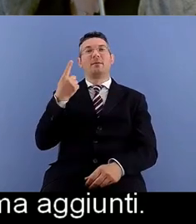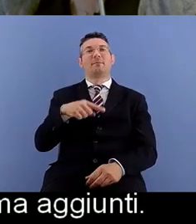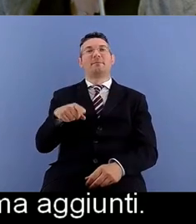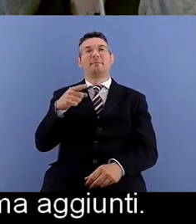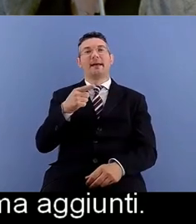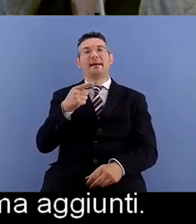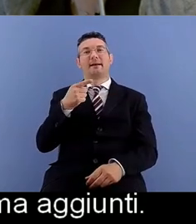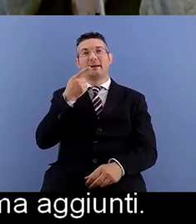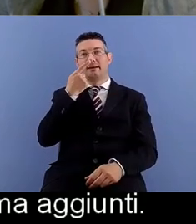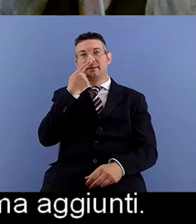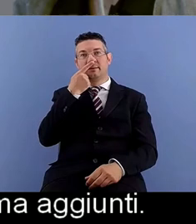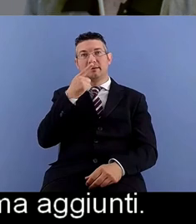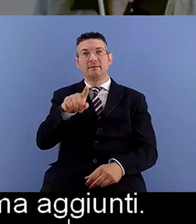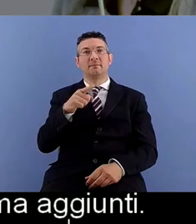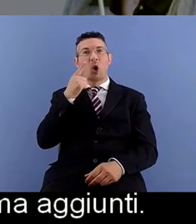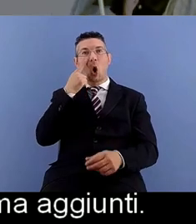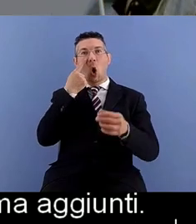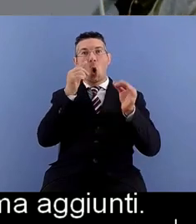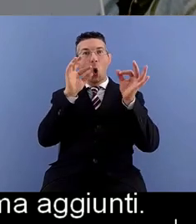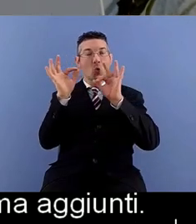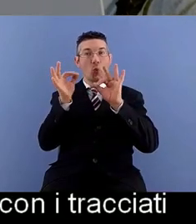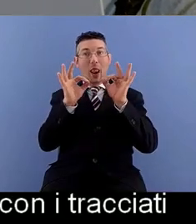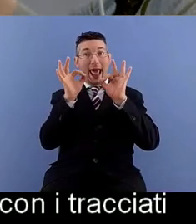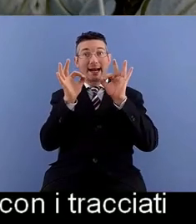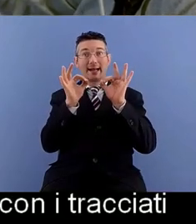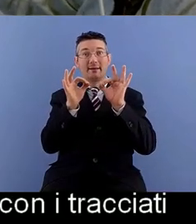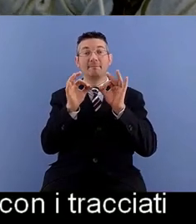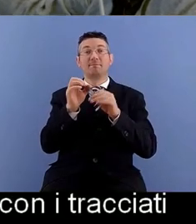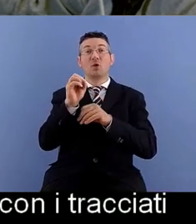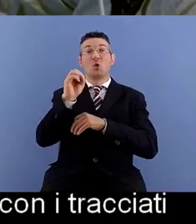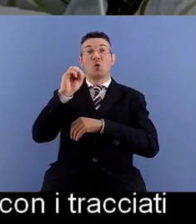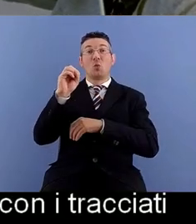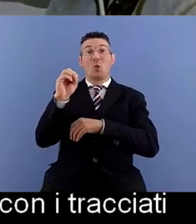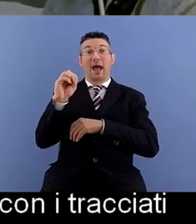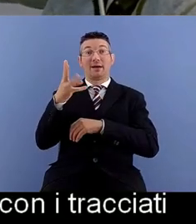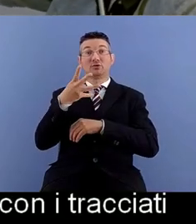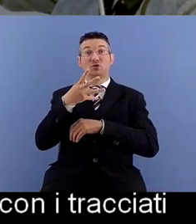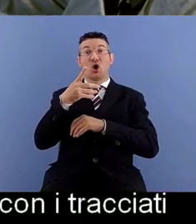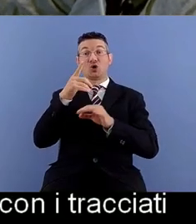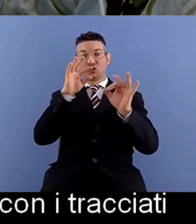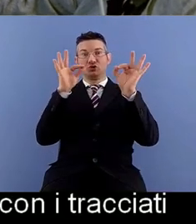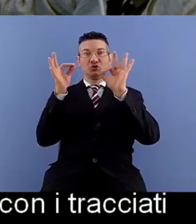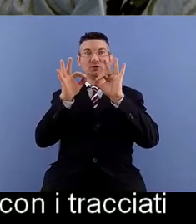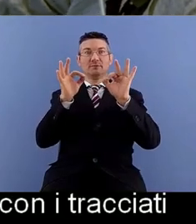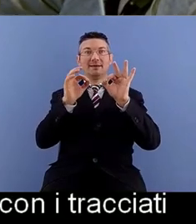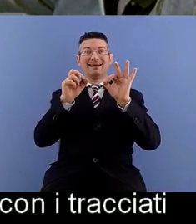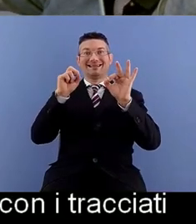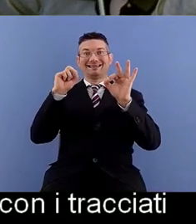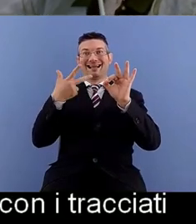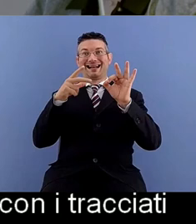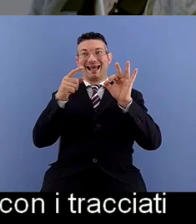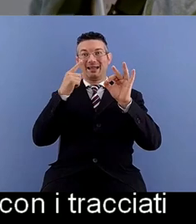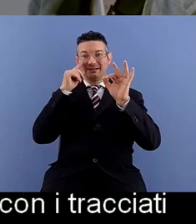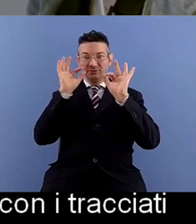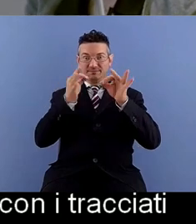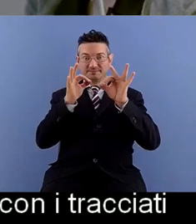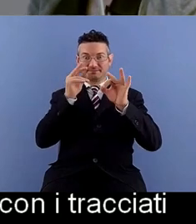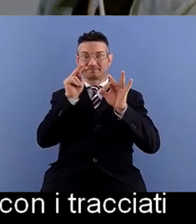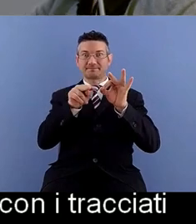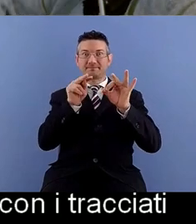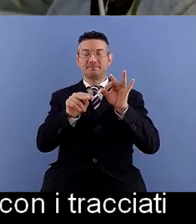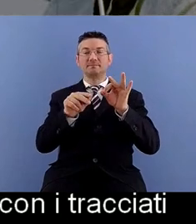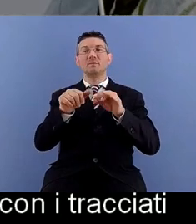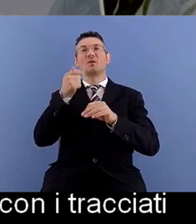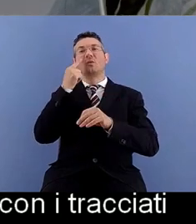tracciati oculari vedete che su 14 rilevazioni fissazioni 13 sono sui sottotitoli e una sulla scena